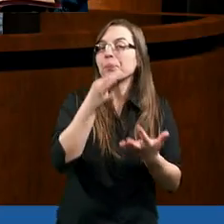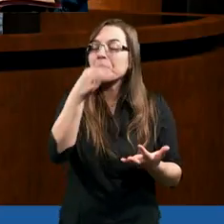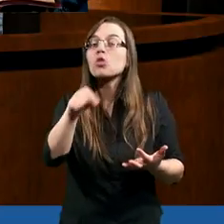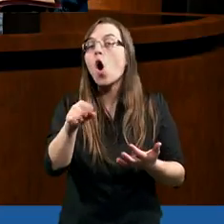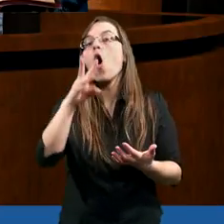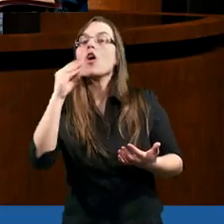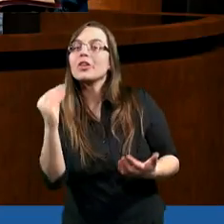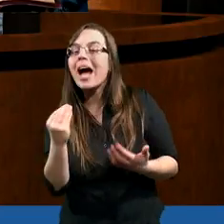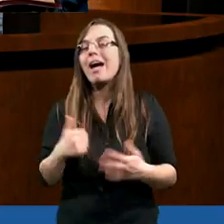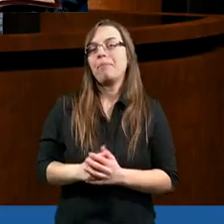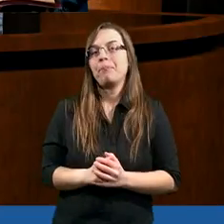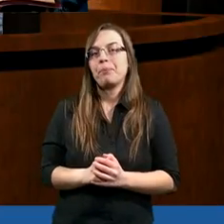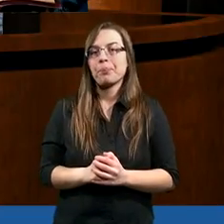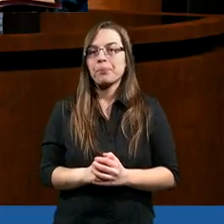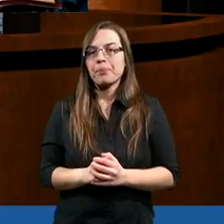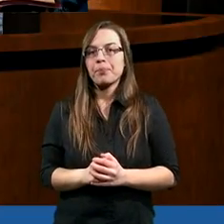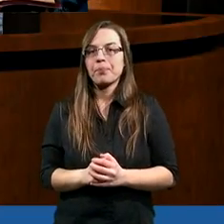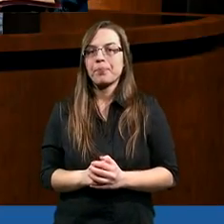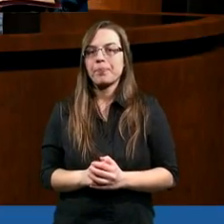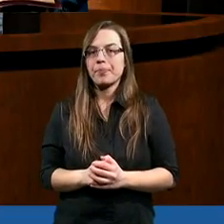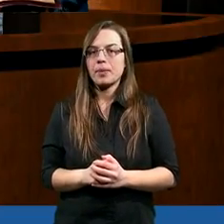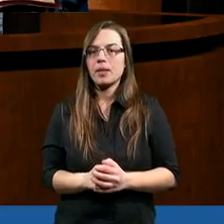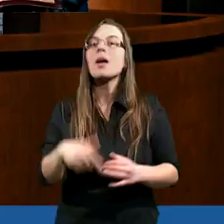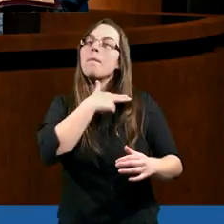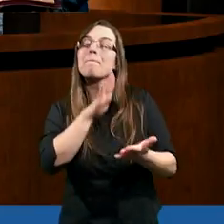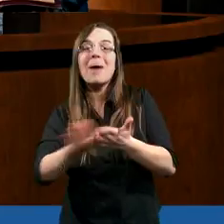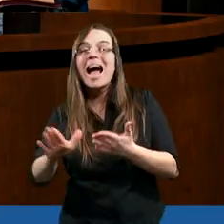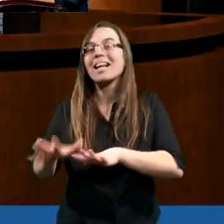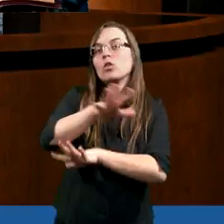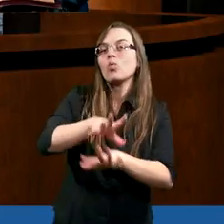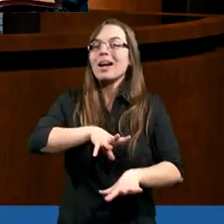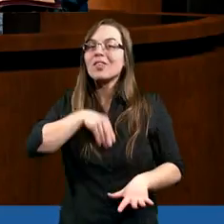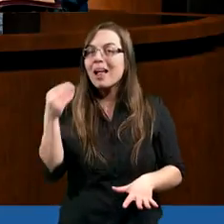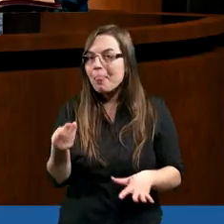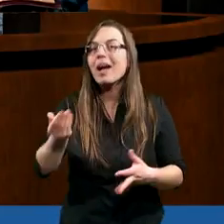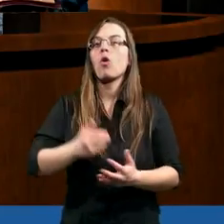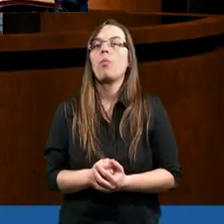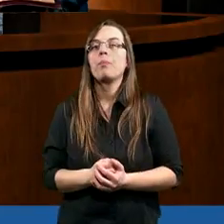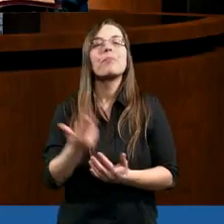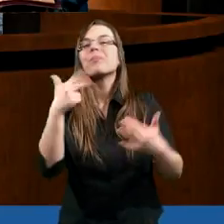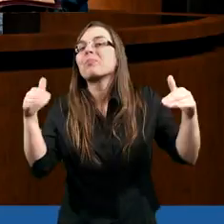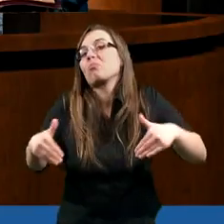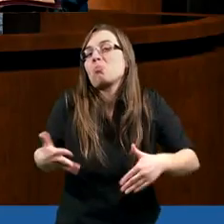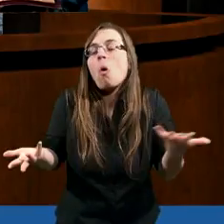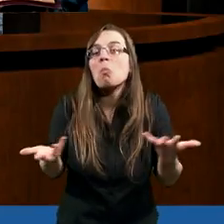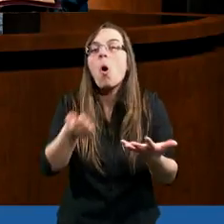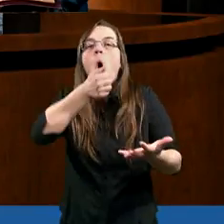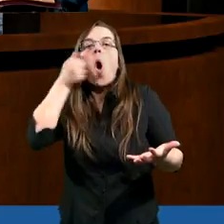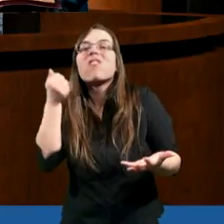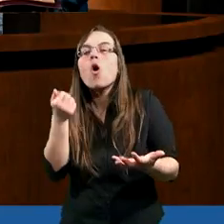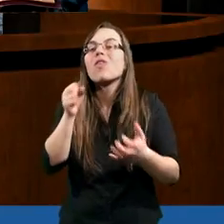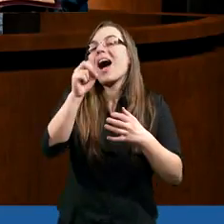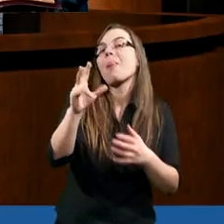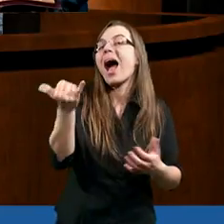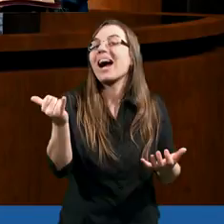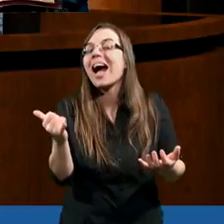pytania to, że bez Ducha Świętego nie moglibyśmy owocować